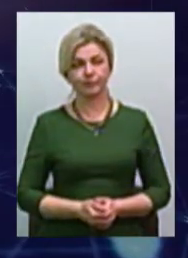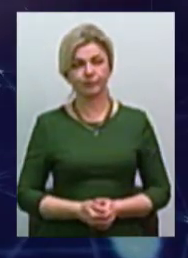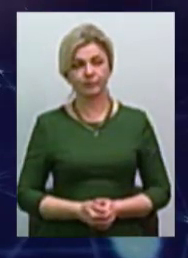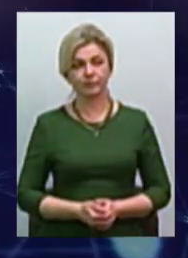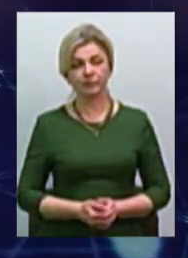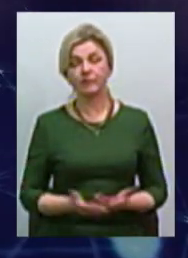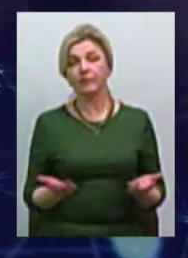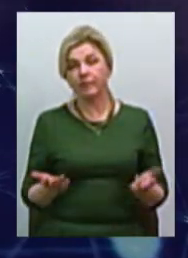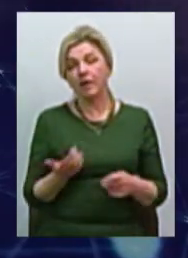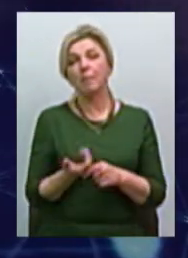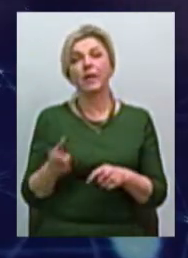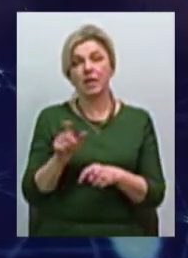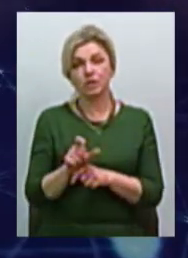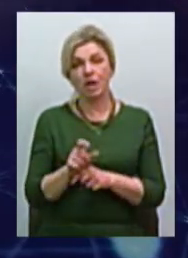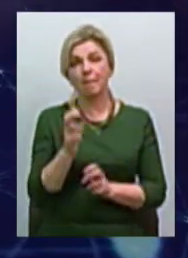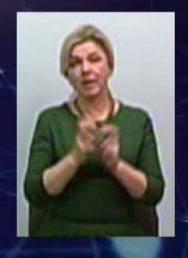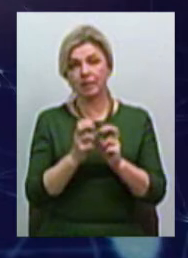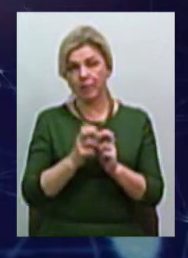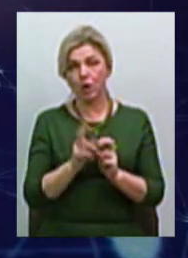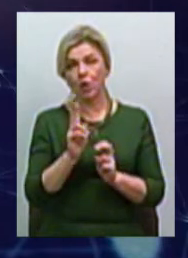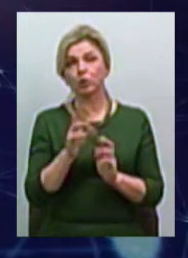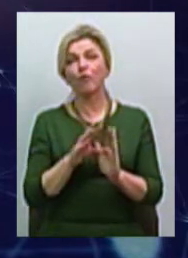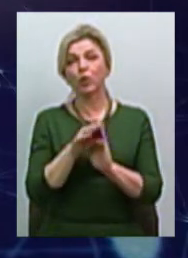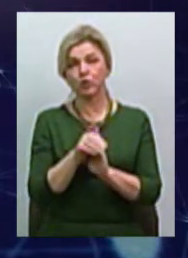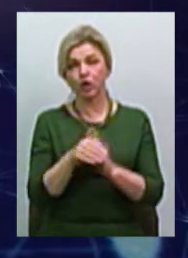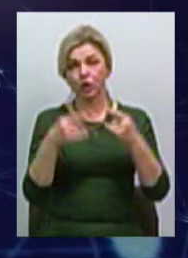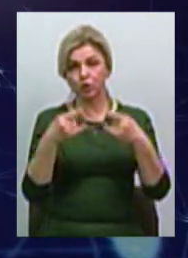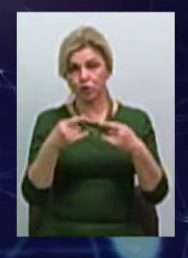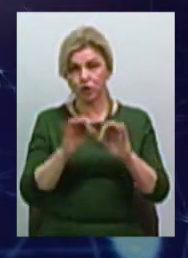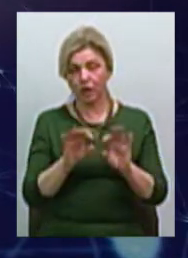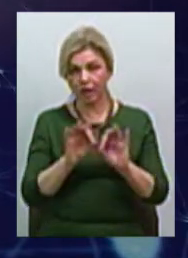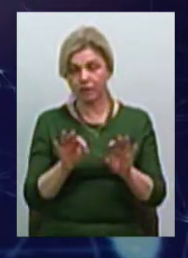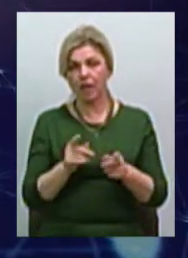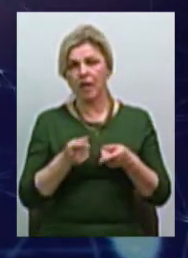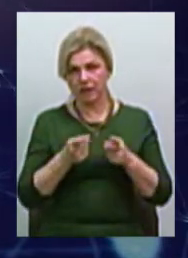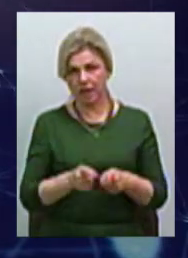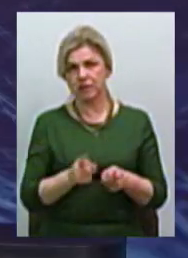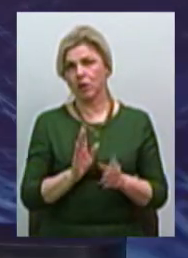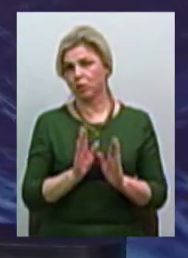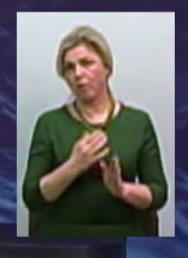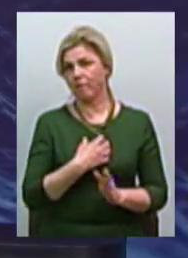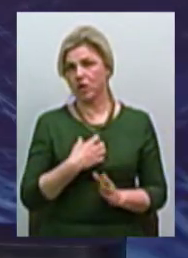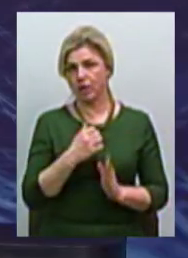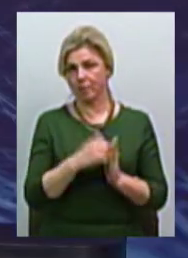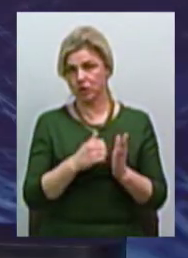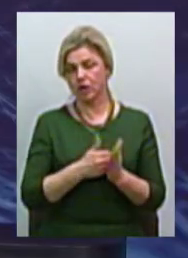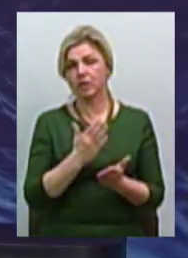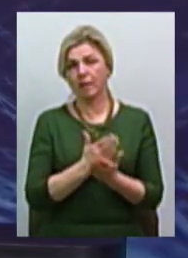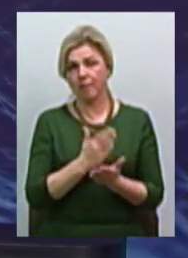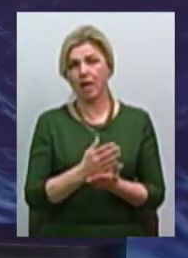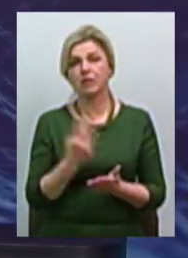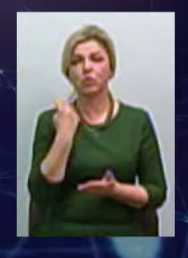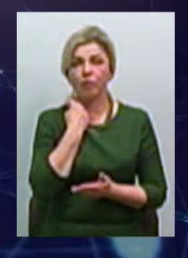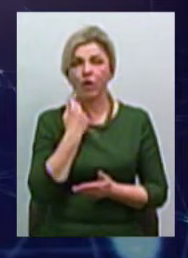Більшість із тих підприємств, які ми включили до сюжету, дійсно можна стати з об'єктивних причин. Мають заборгованість, тобто вони